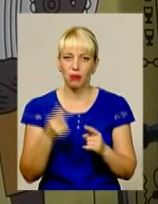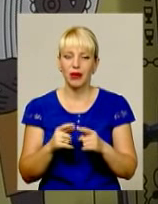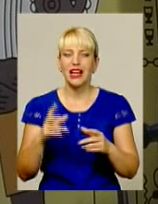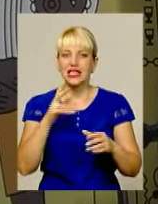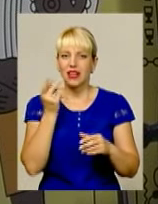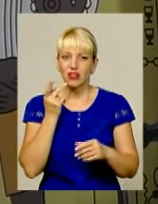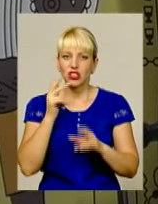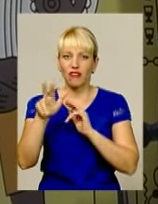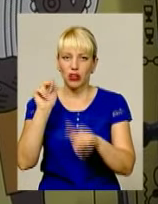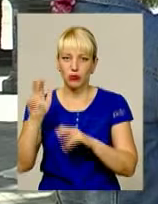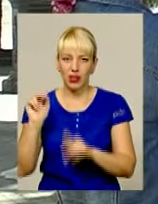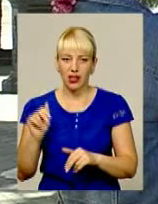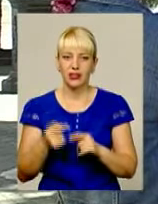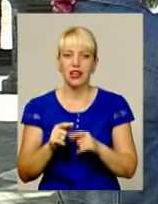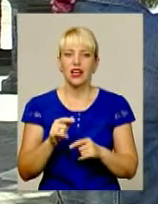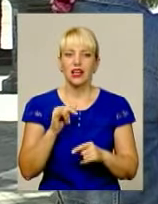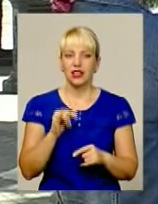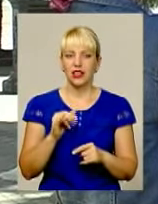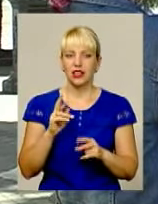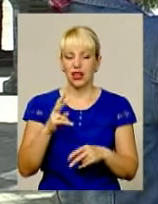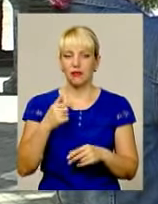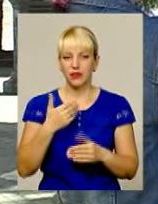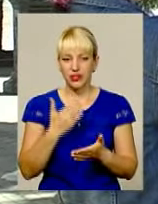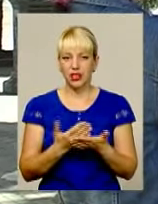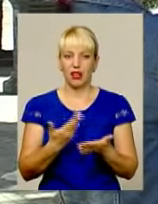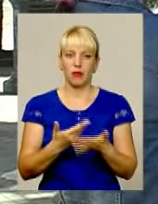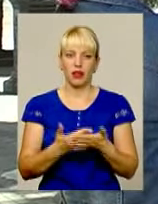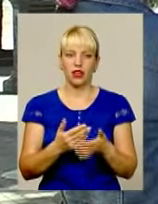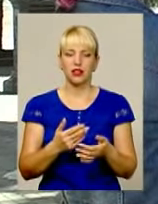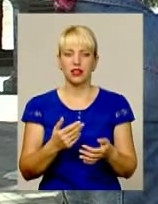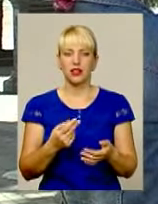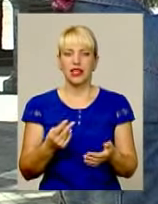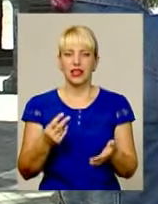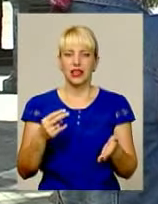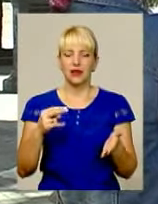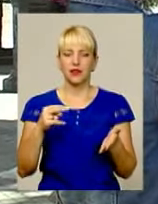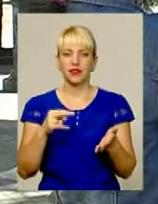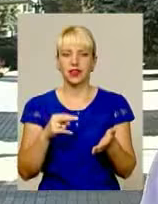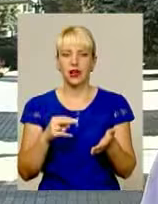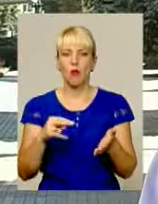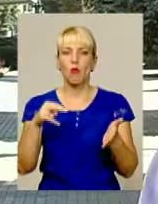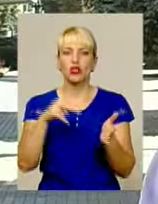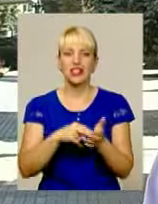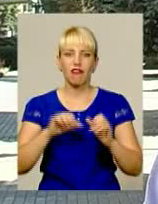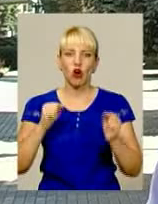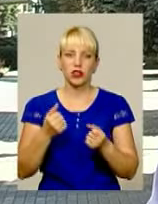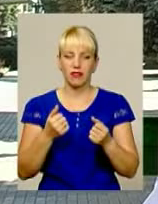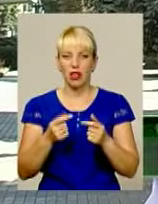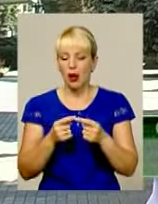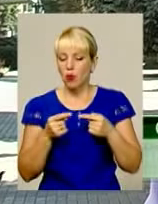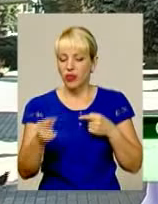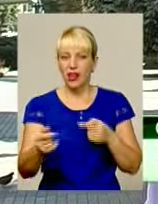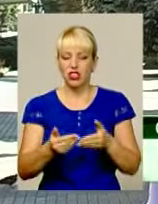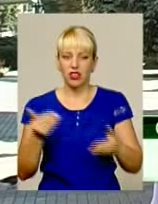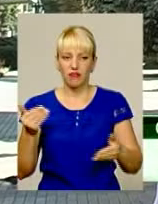прилади увімкнутими в розетку. Є певні логічні речі, коли ми ставимо холодильник подалі від плити. Якщо ми через кожного тижня